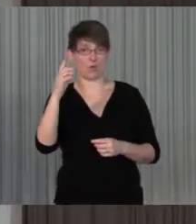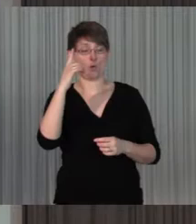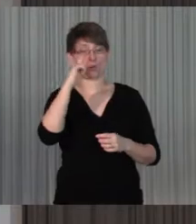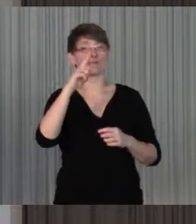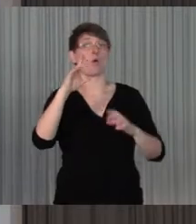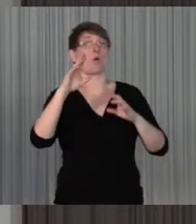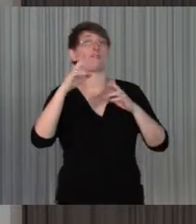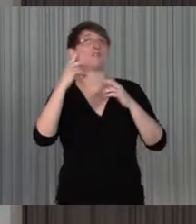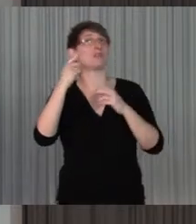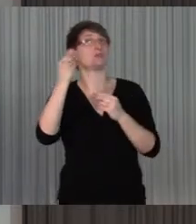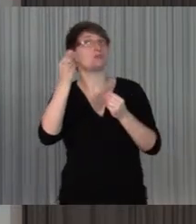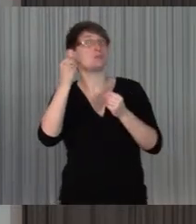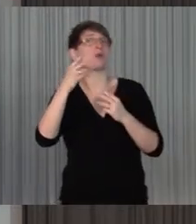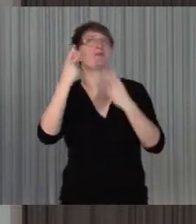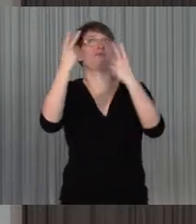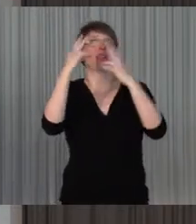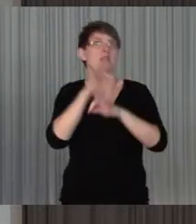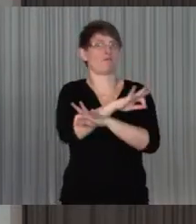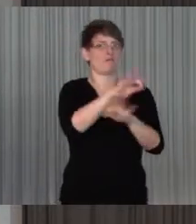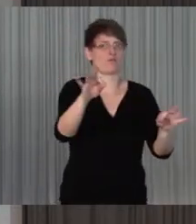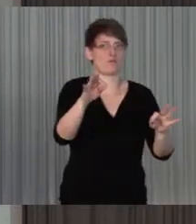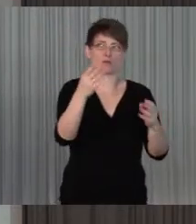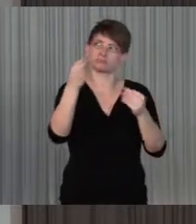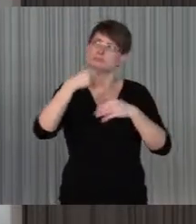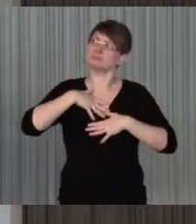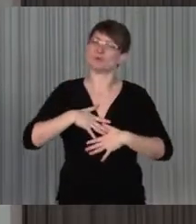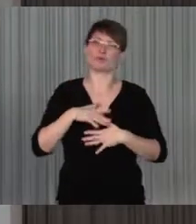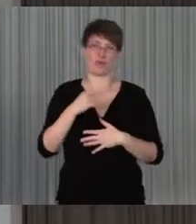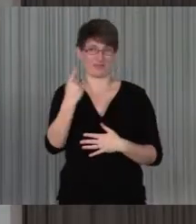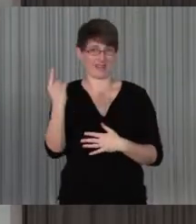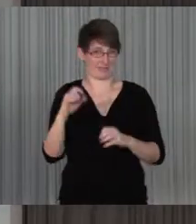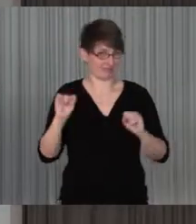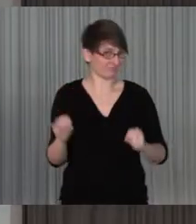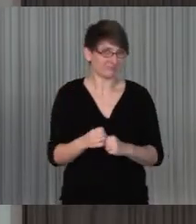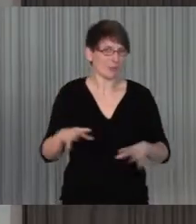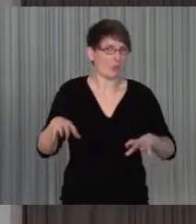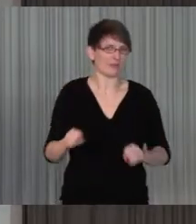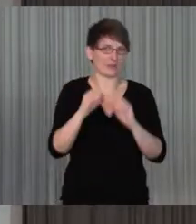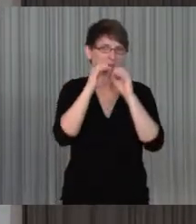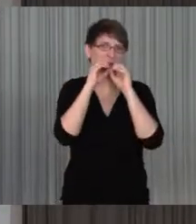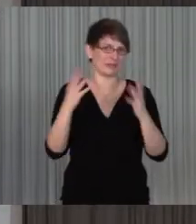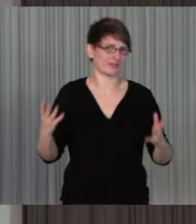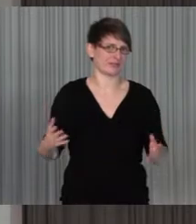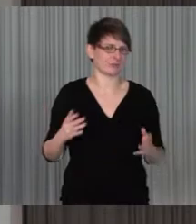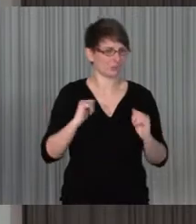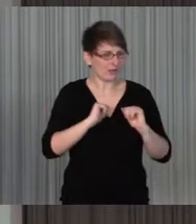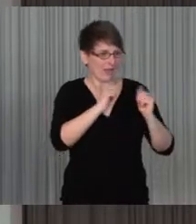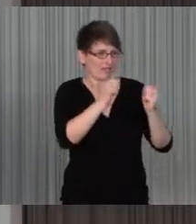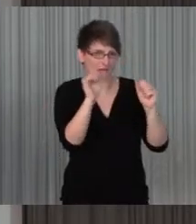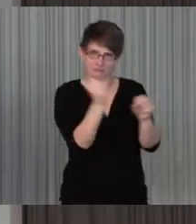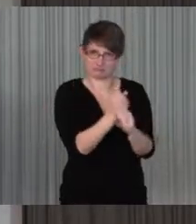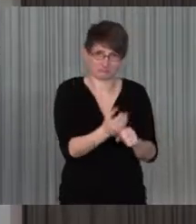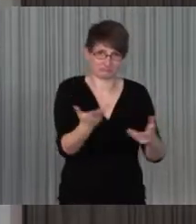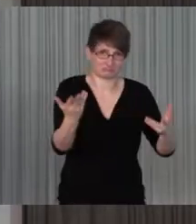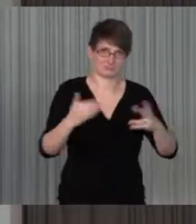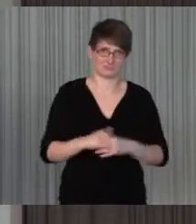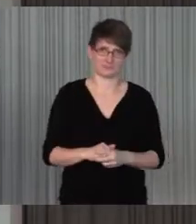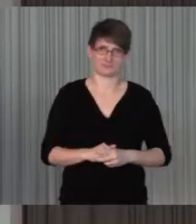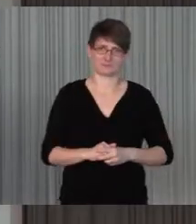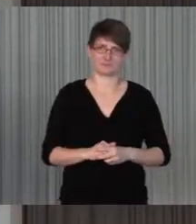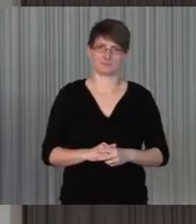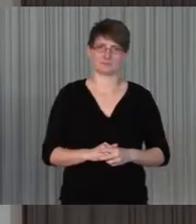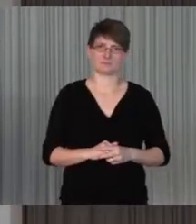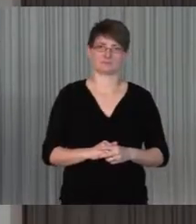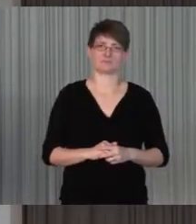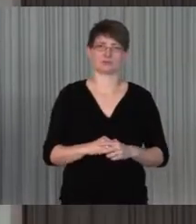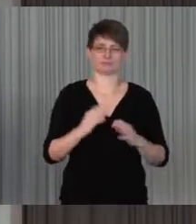zulassen dem Thema und zwar dass sie selber vielleicht in der Lage sind, den Menschen da gut zu helfen. Was zum